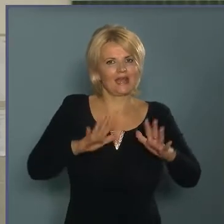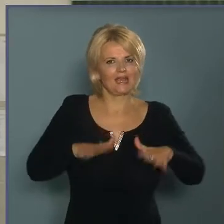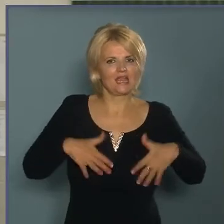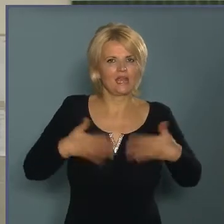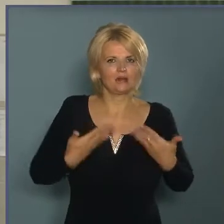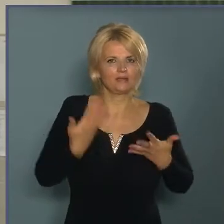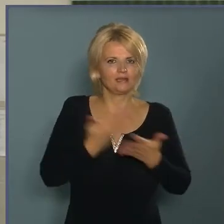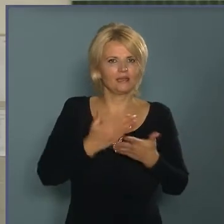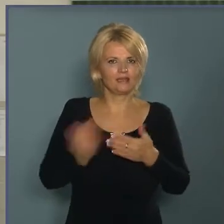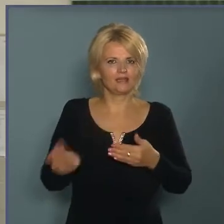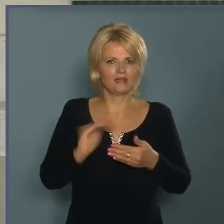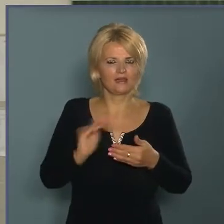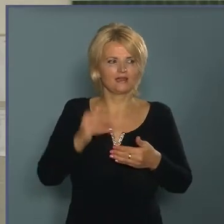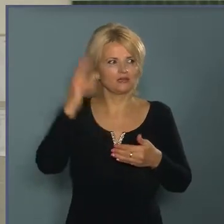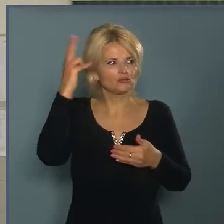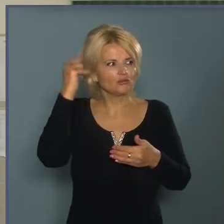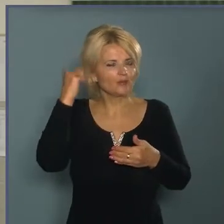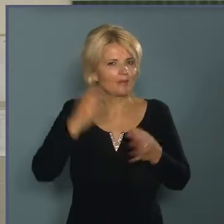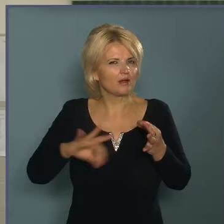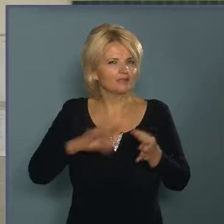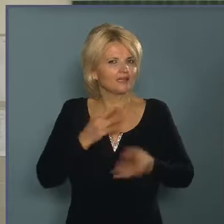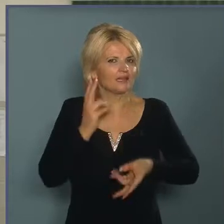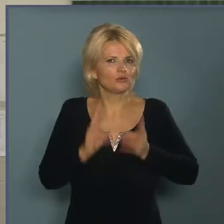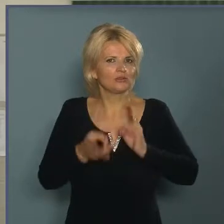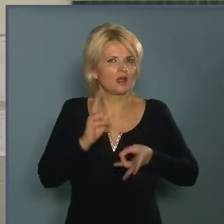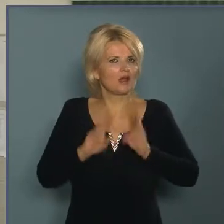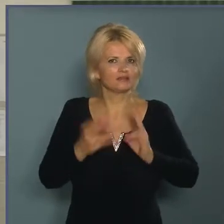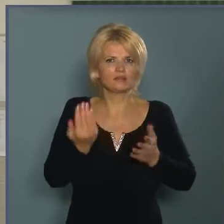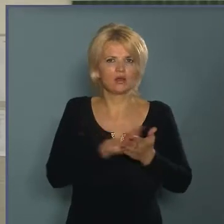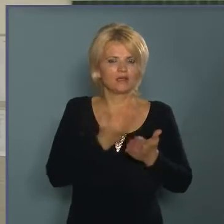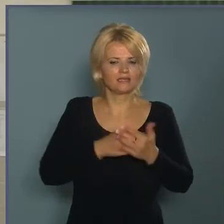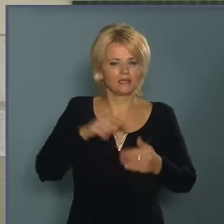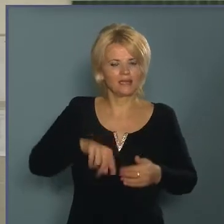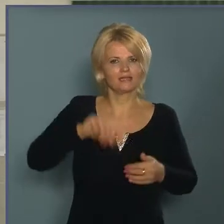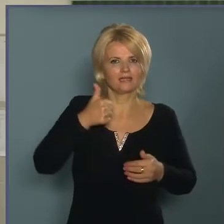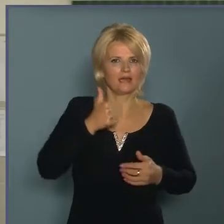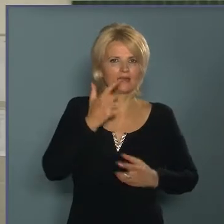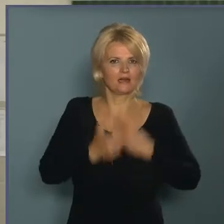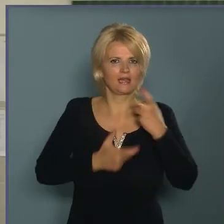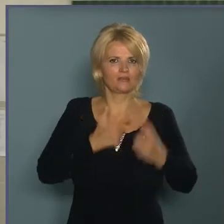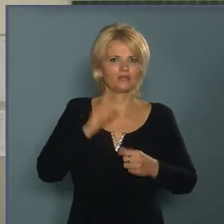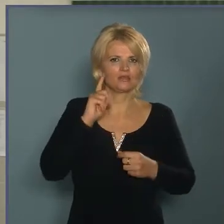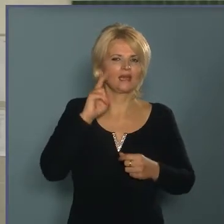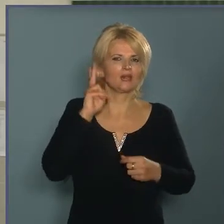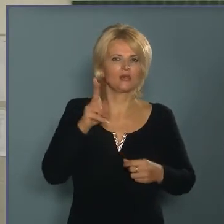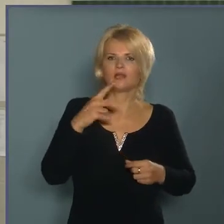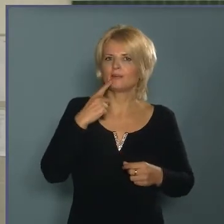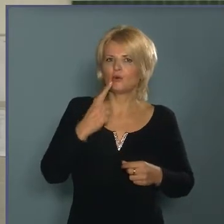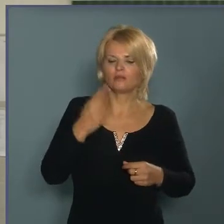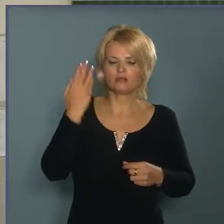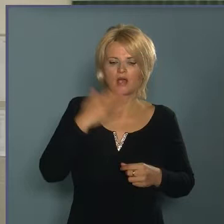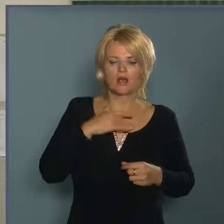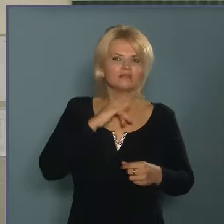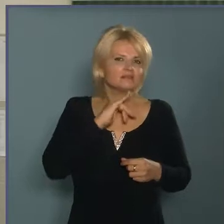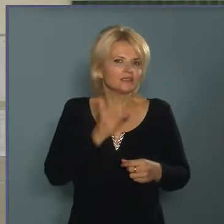a gyerekeknek, és tanulják meg, hogy a zenét hogy kell használni. Ez persze csak egy lépés, de Kodály azt mondta, hogy ha